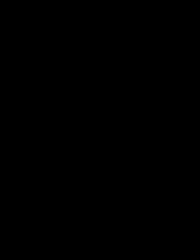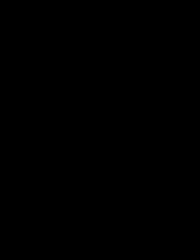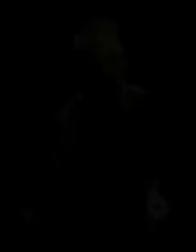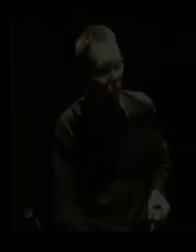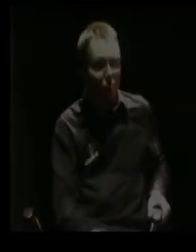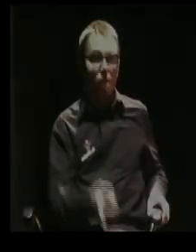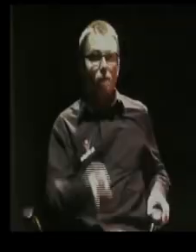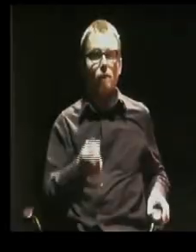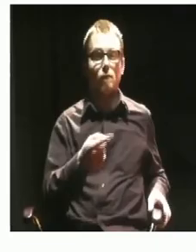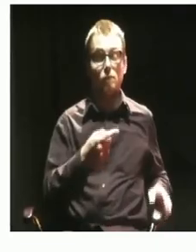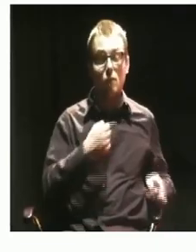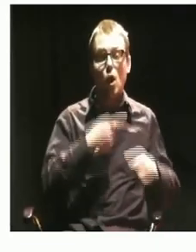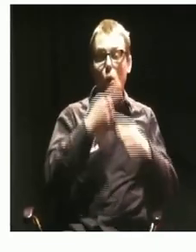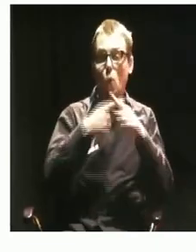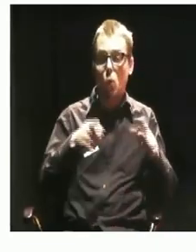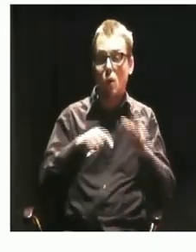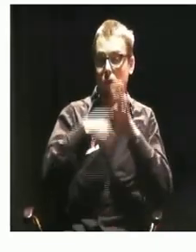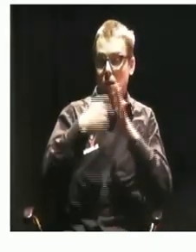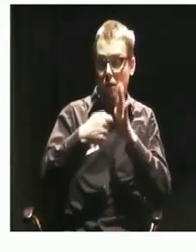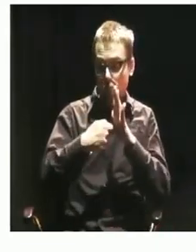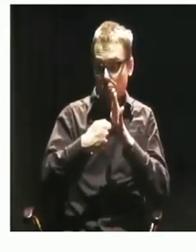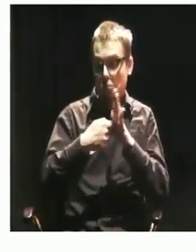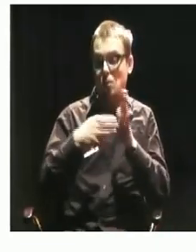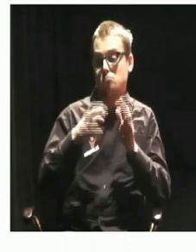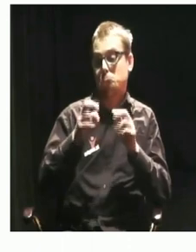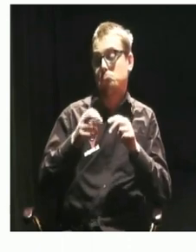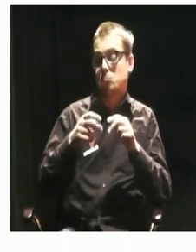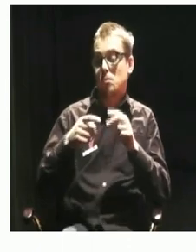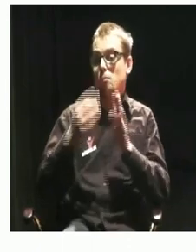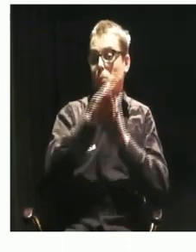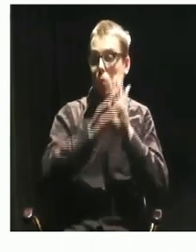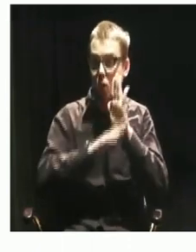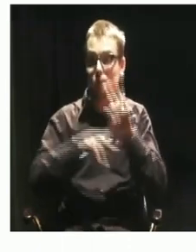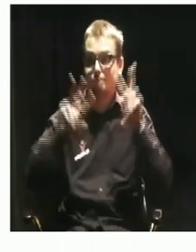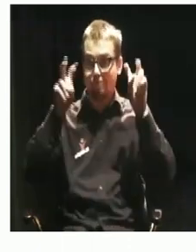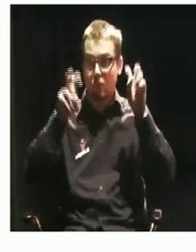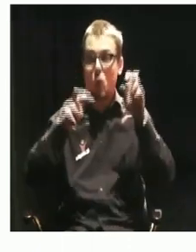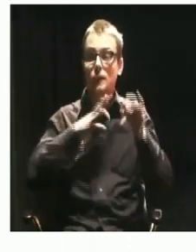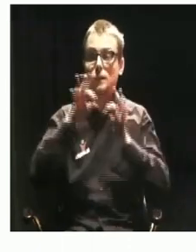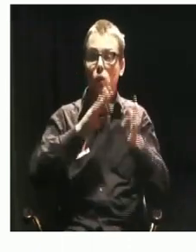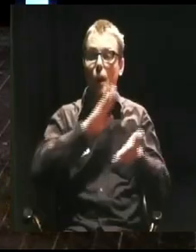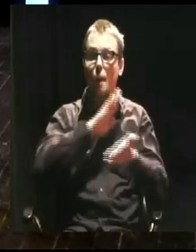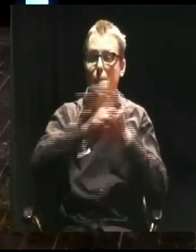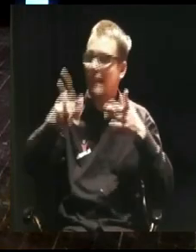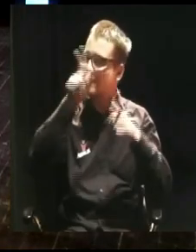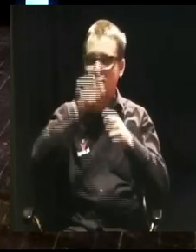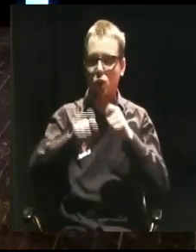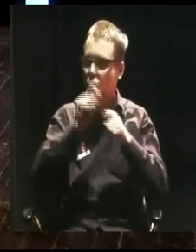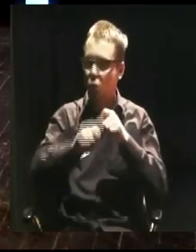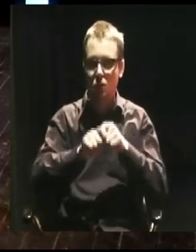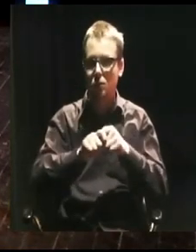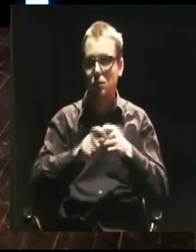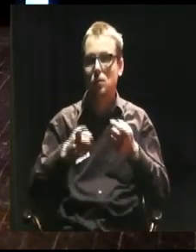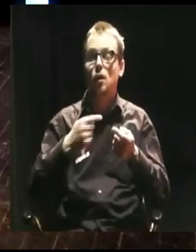To tylko jeden z trailerów historii bez cenzury, programu, który robimy już prawie rok i mamy nadzieję, że będziemy go robić jeszcze długo.